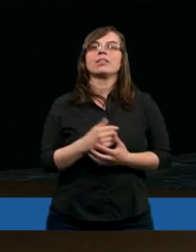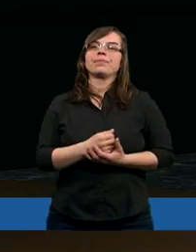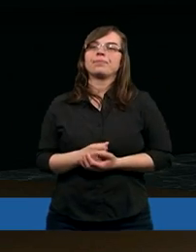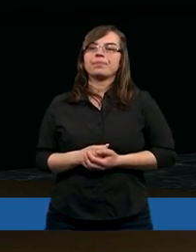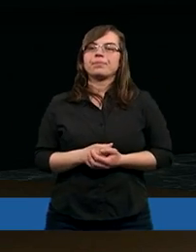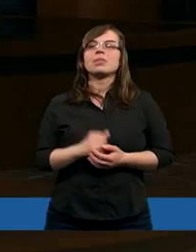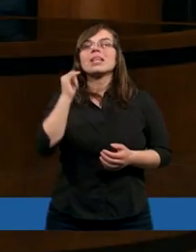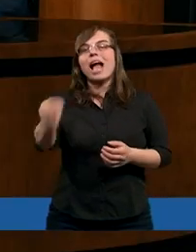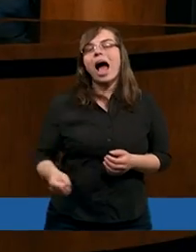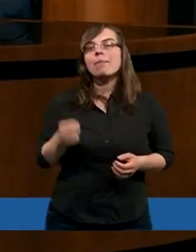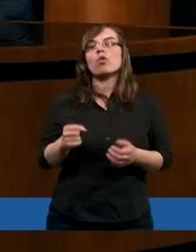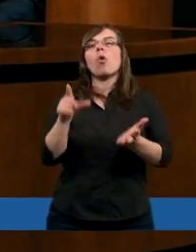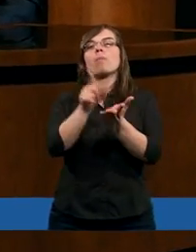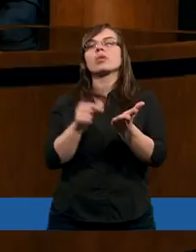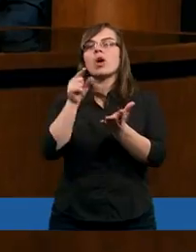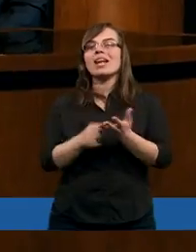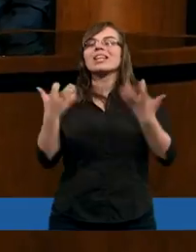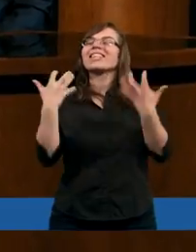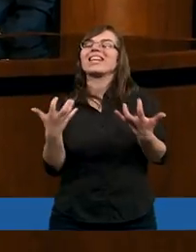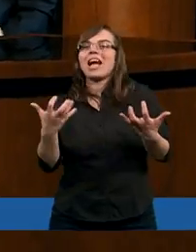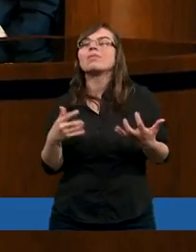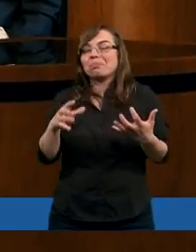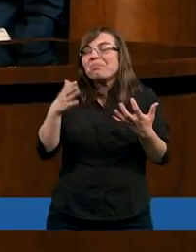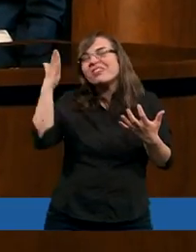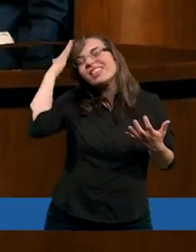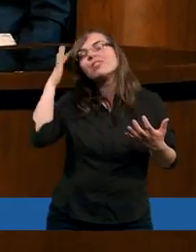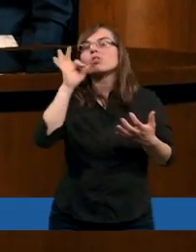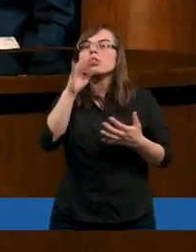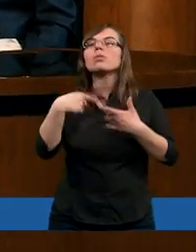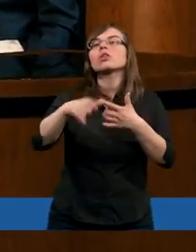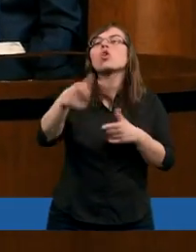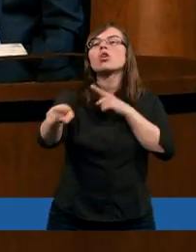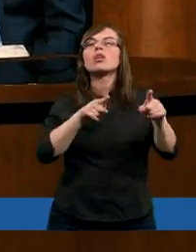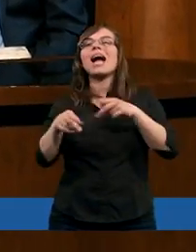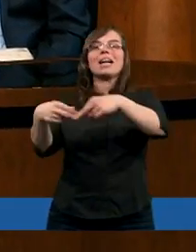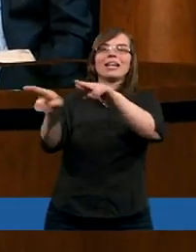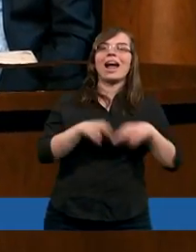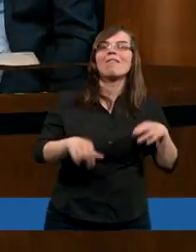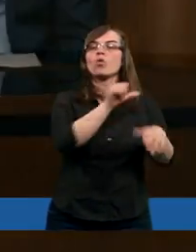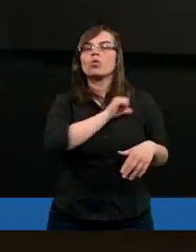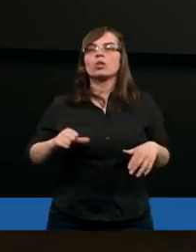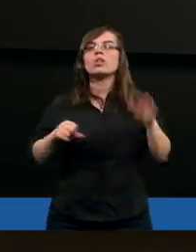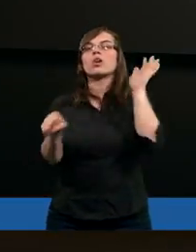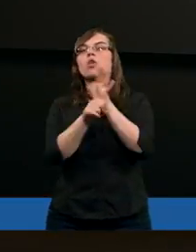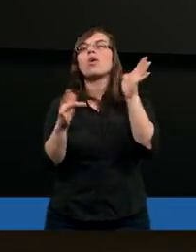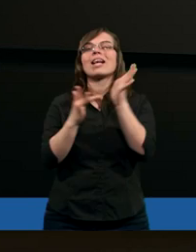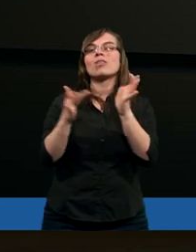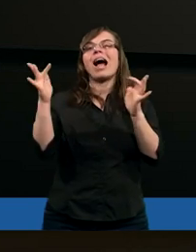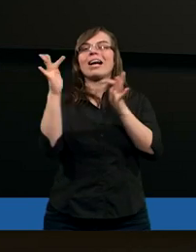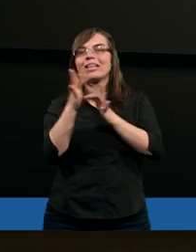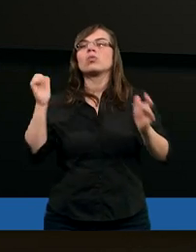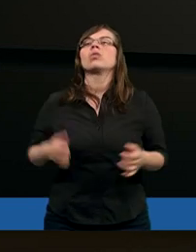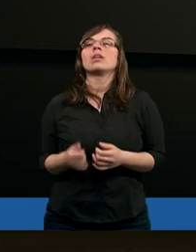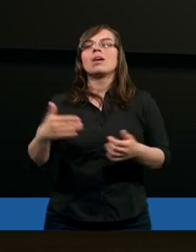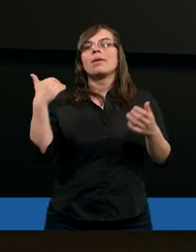Apostoł Piotr z autopsji wiedział, co to znaczy nawrócić się do Jezusa